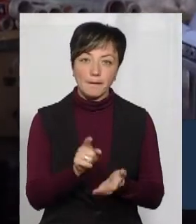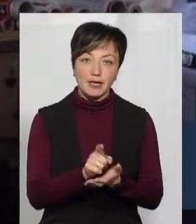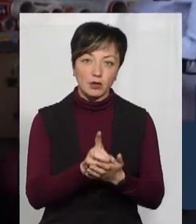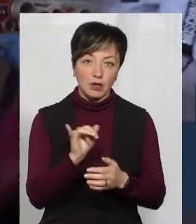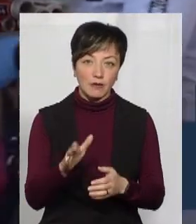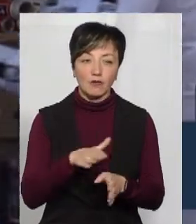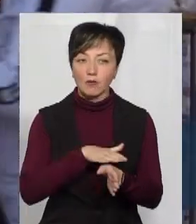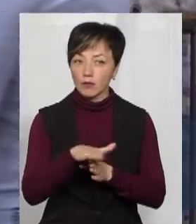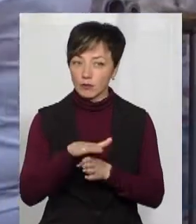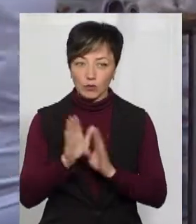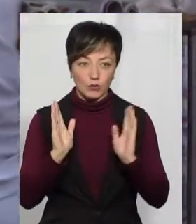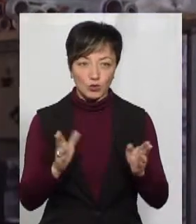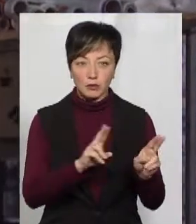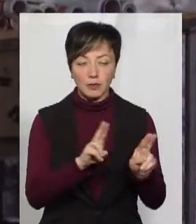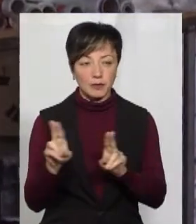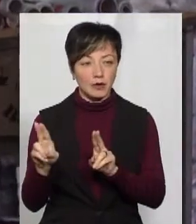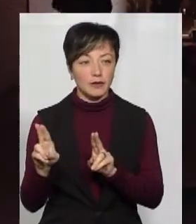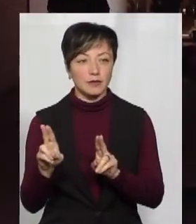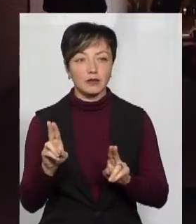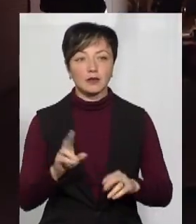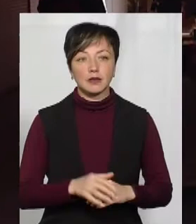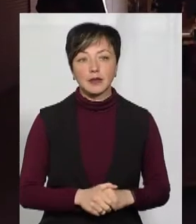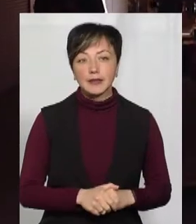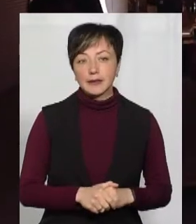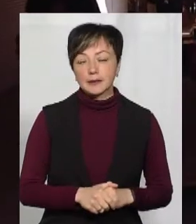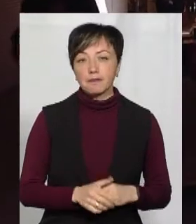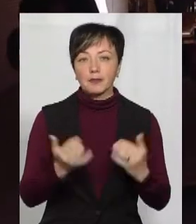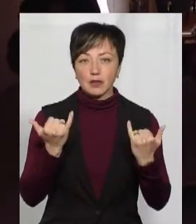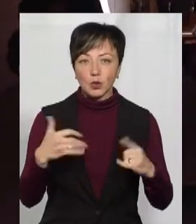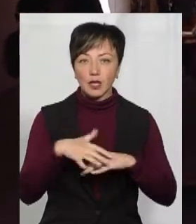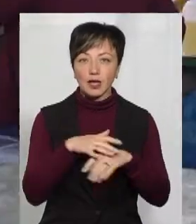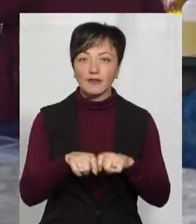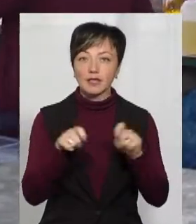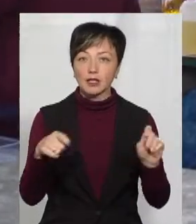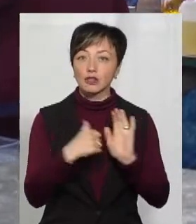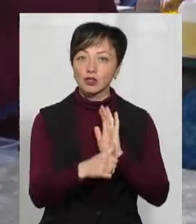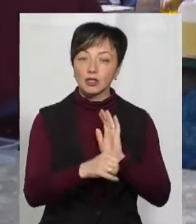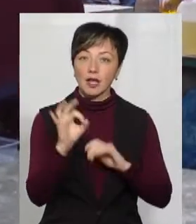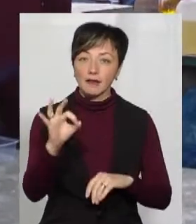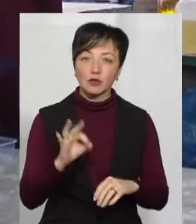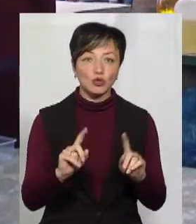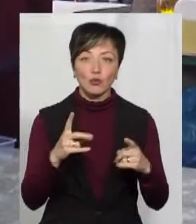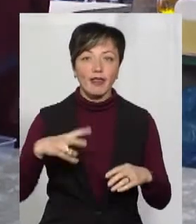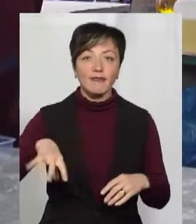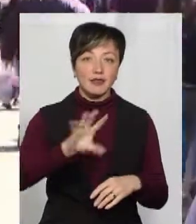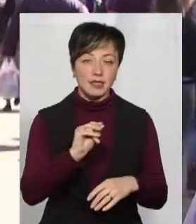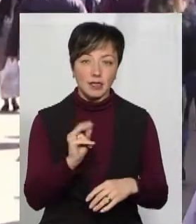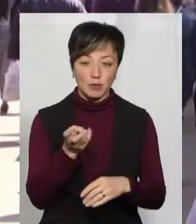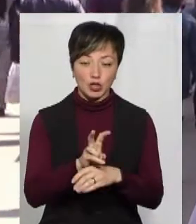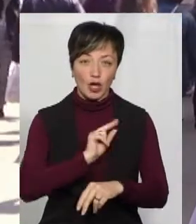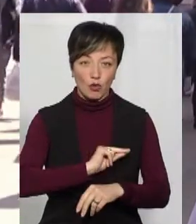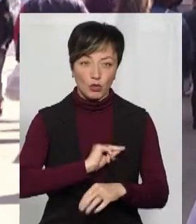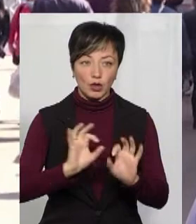будемо дотримуватись того, що треба на ринку. Сьогодні ринок відкритий на 60%. Чому не всі вийшли на роботу,